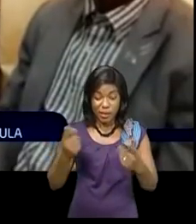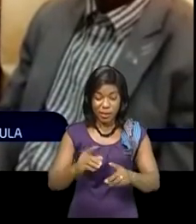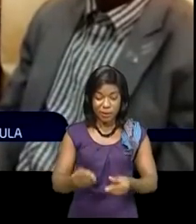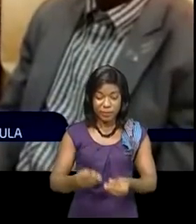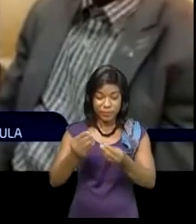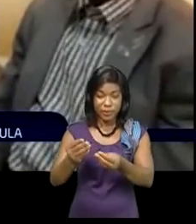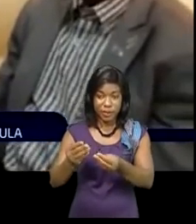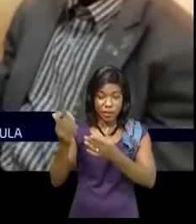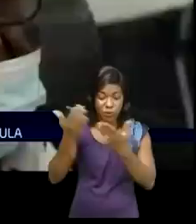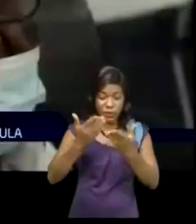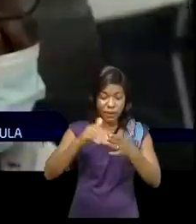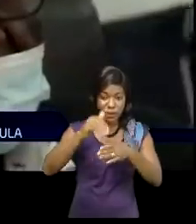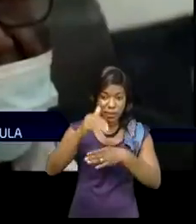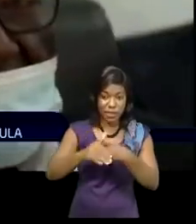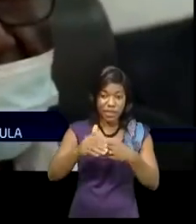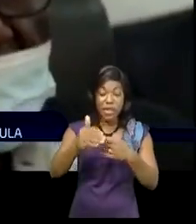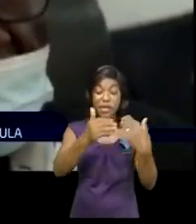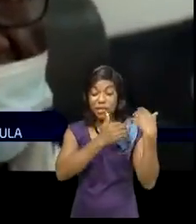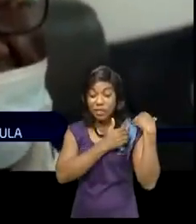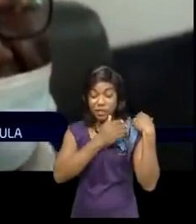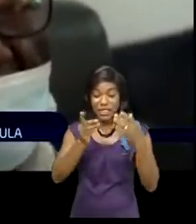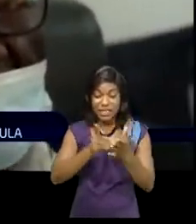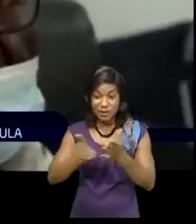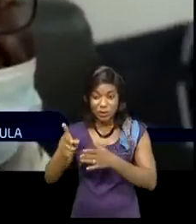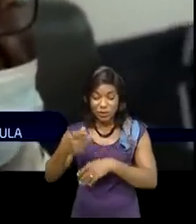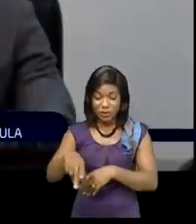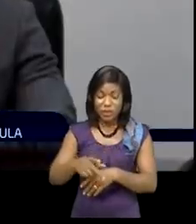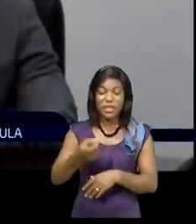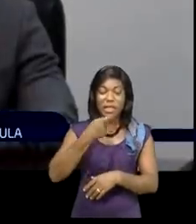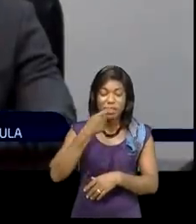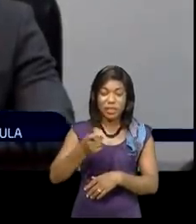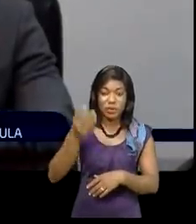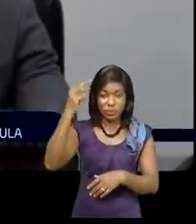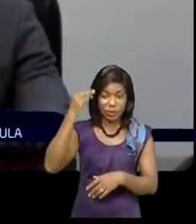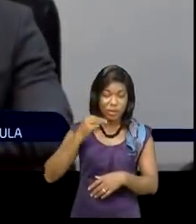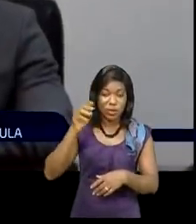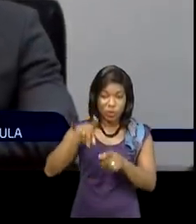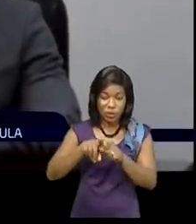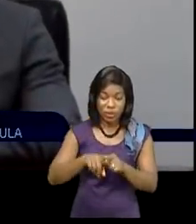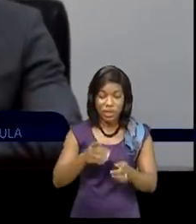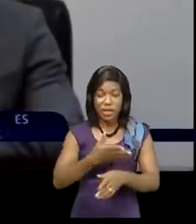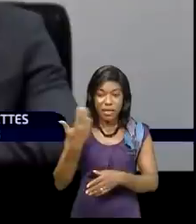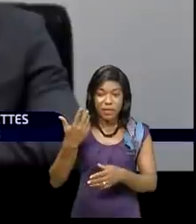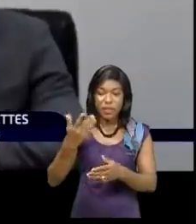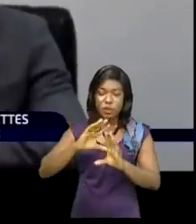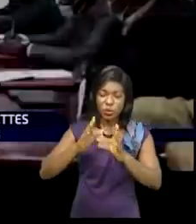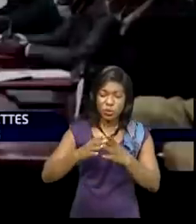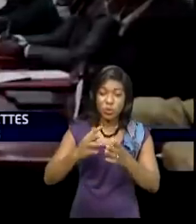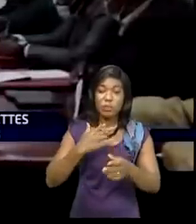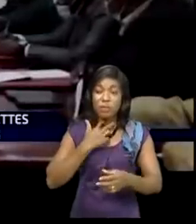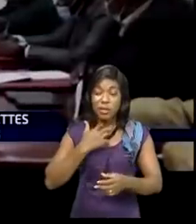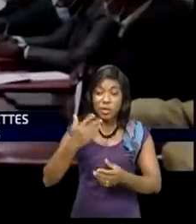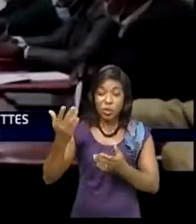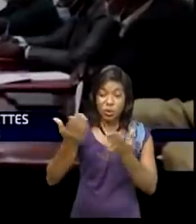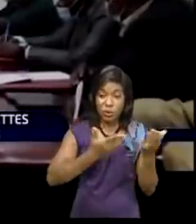commerce extérieur, ces chefs de division provinciales à marteler le ministre doivent lever tout obstacle au commerce extérieur car plus